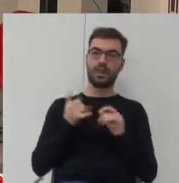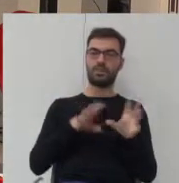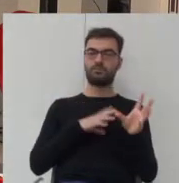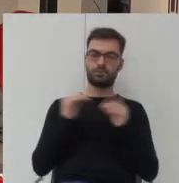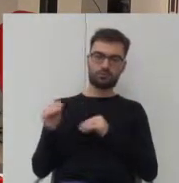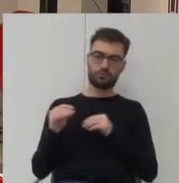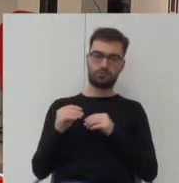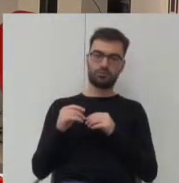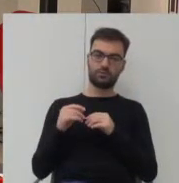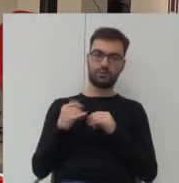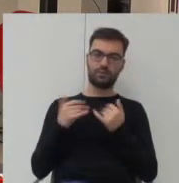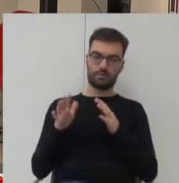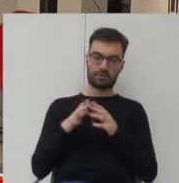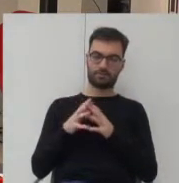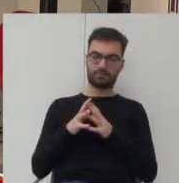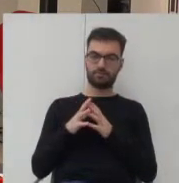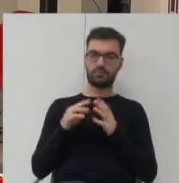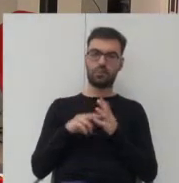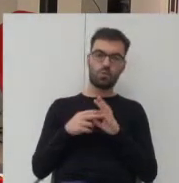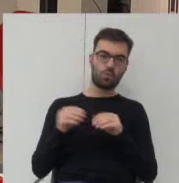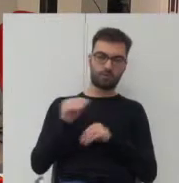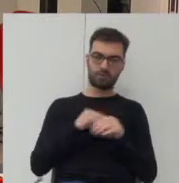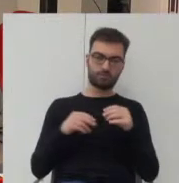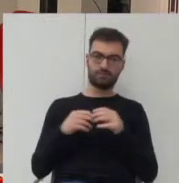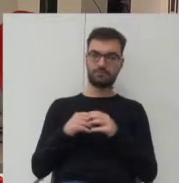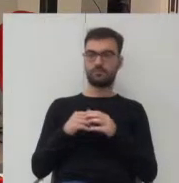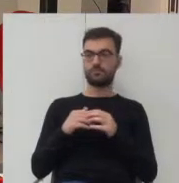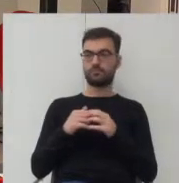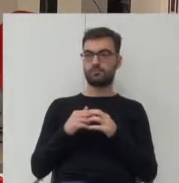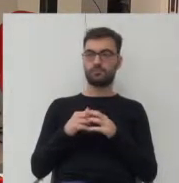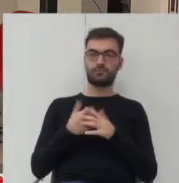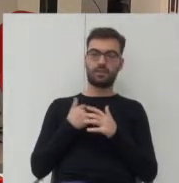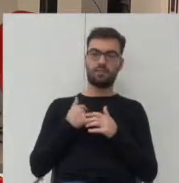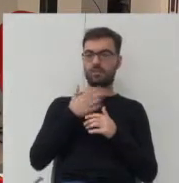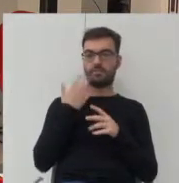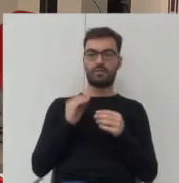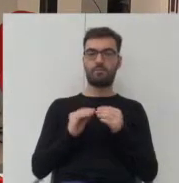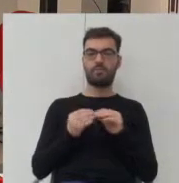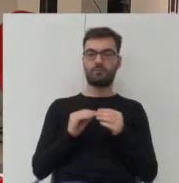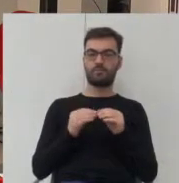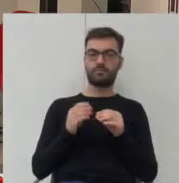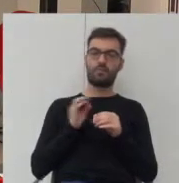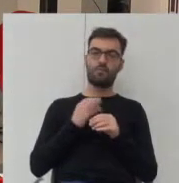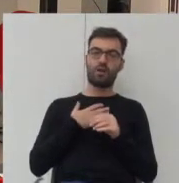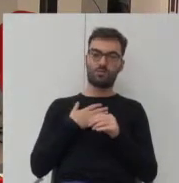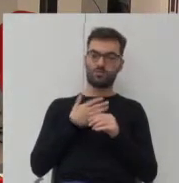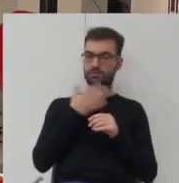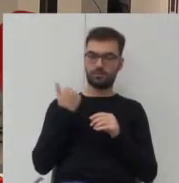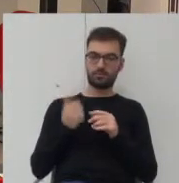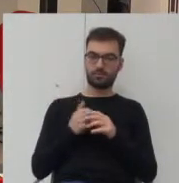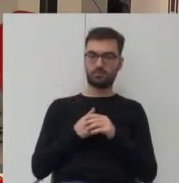się zmienić jego układ pomieszczeń więc dla mnie nie ma problemu własnościowego z